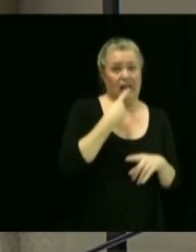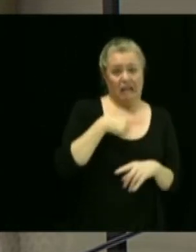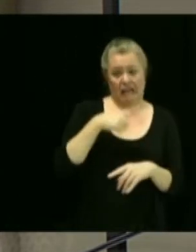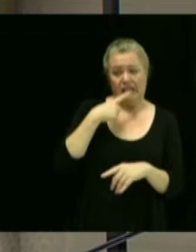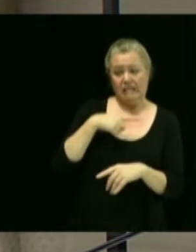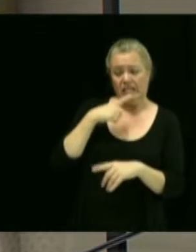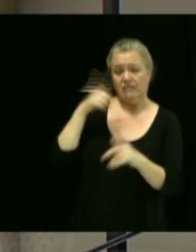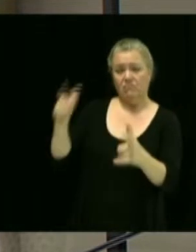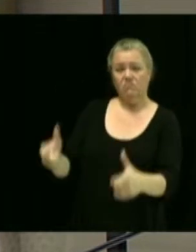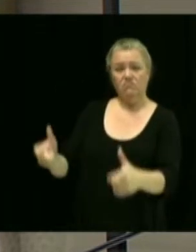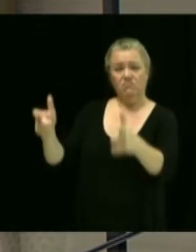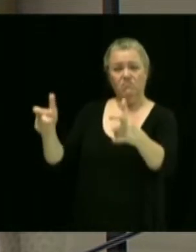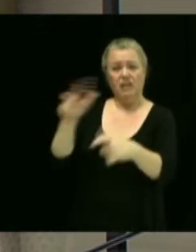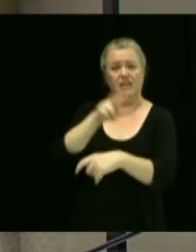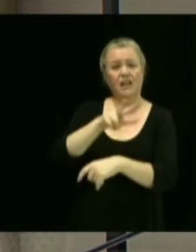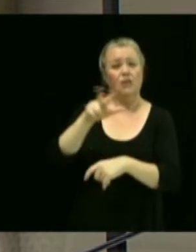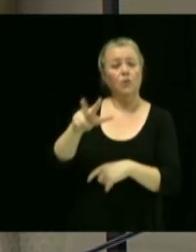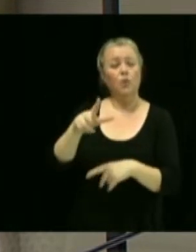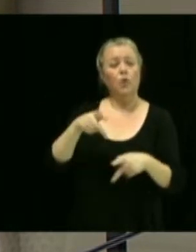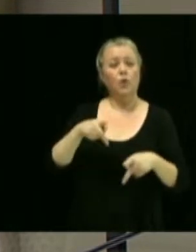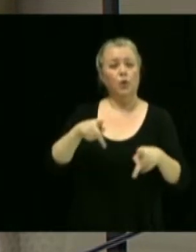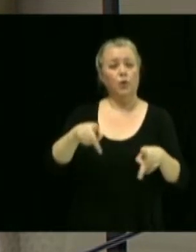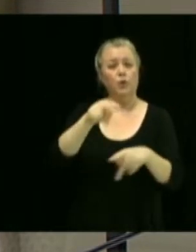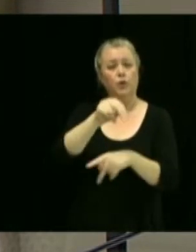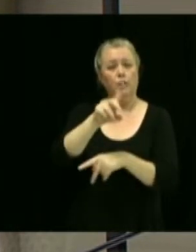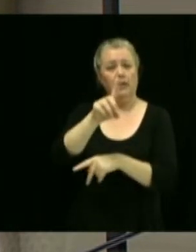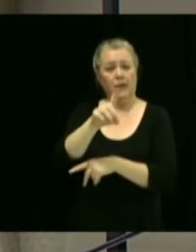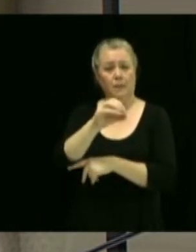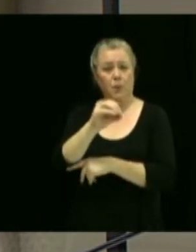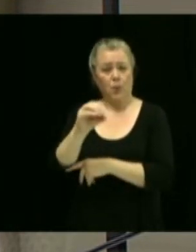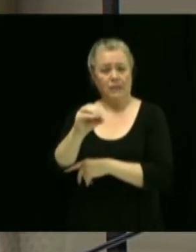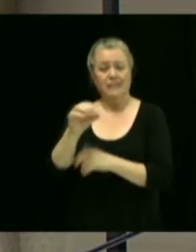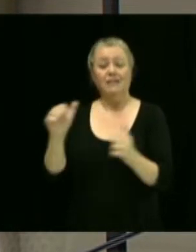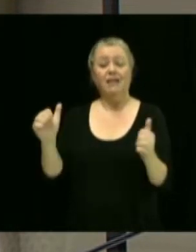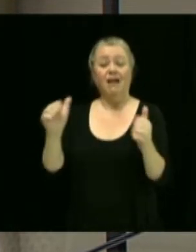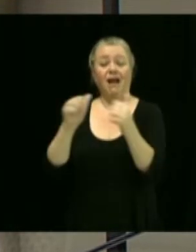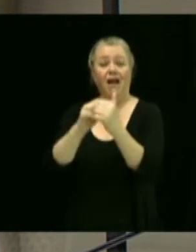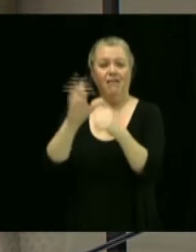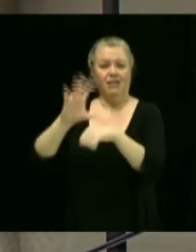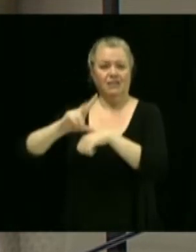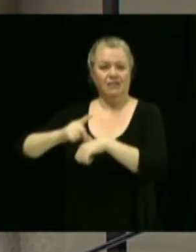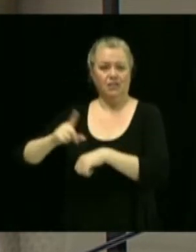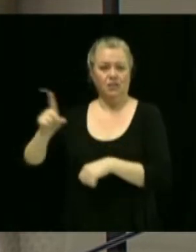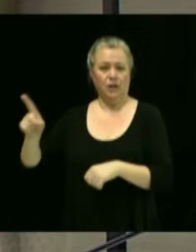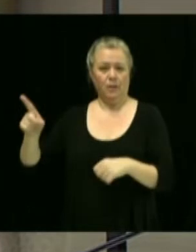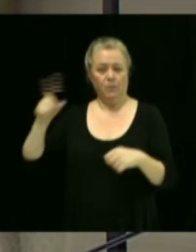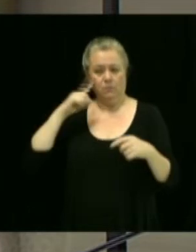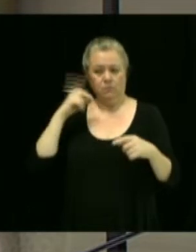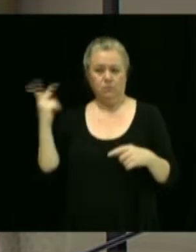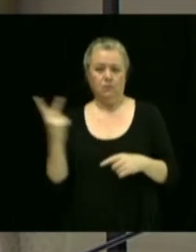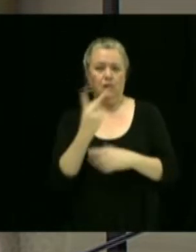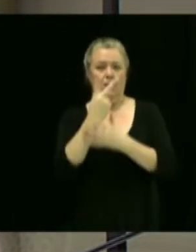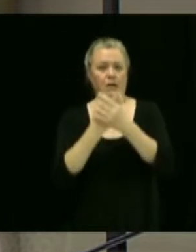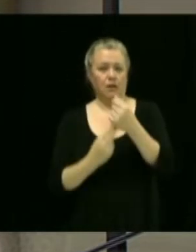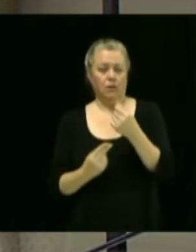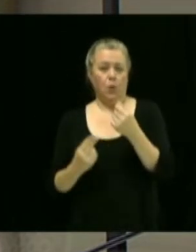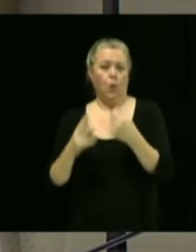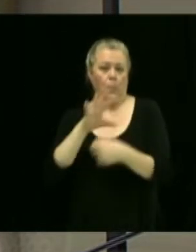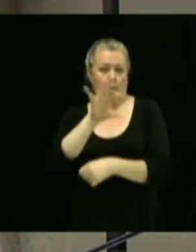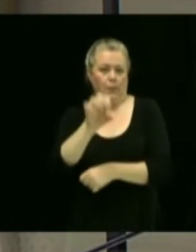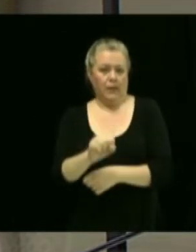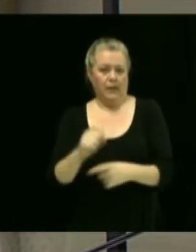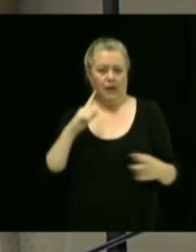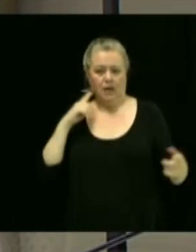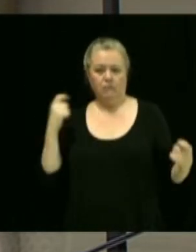Notre-Dame-Ouest en copropriété avec le cégep de Victoriaville. Alors, étant donné que les pouvoirs de la municipalité d'acquérir en